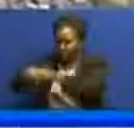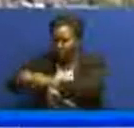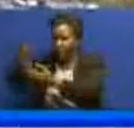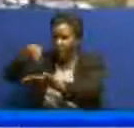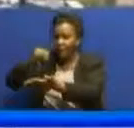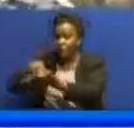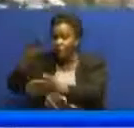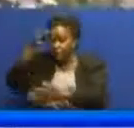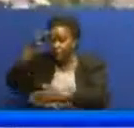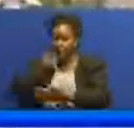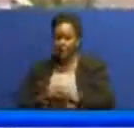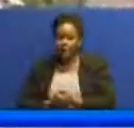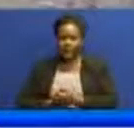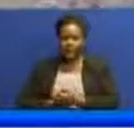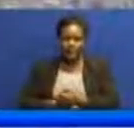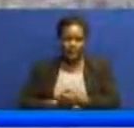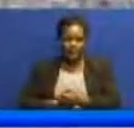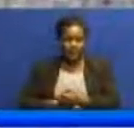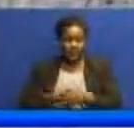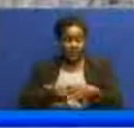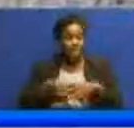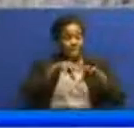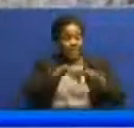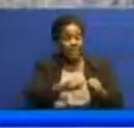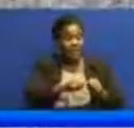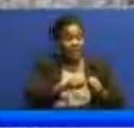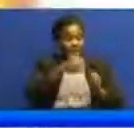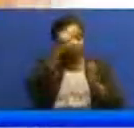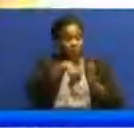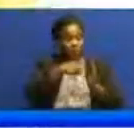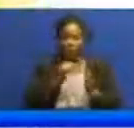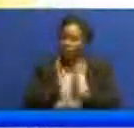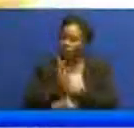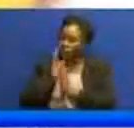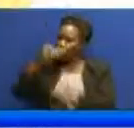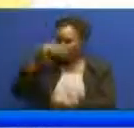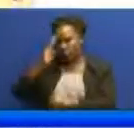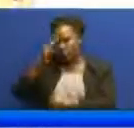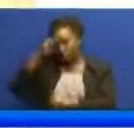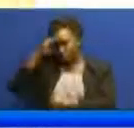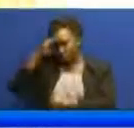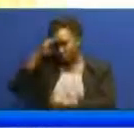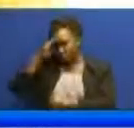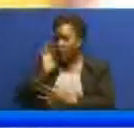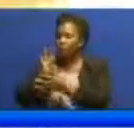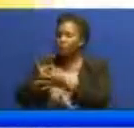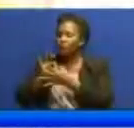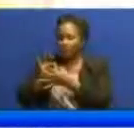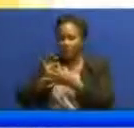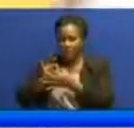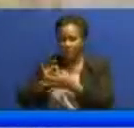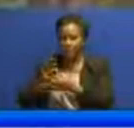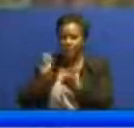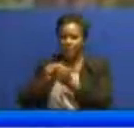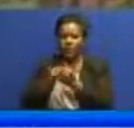alufak sadi chacha ni mbiliki wa mgodihu analishkulu jeshi la polisi kwa namna wanavoshirikiana na wakatika maswala olinzi lakini